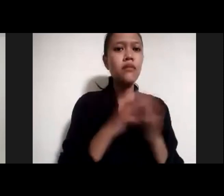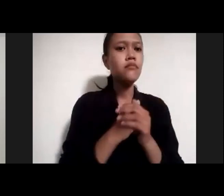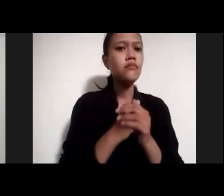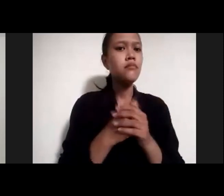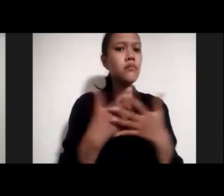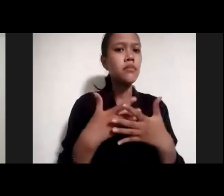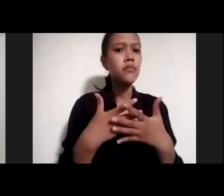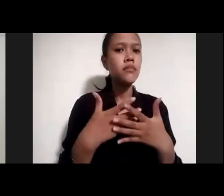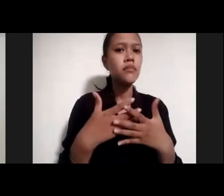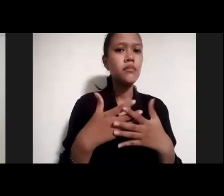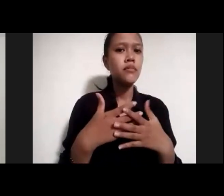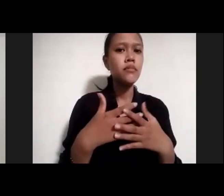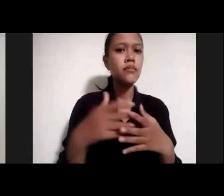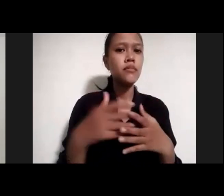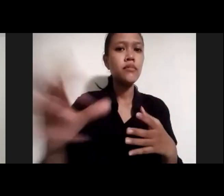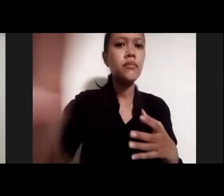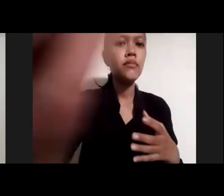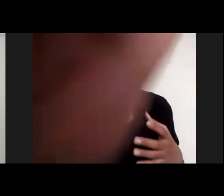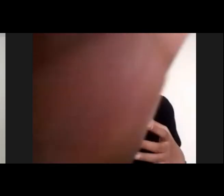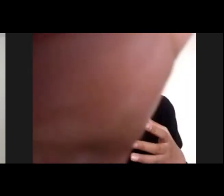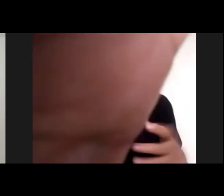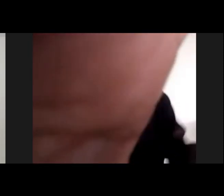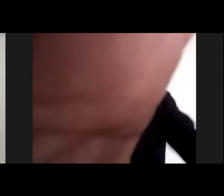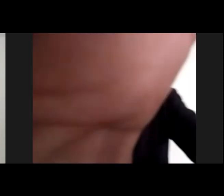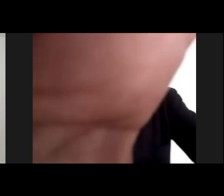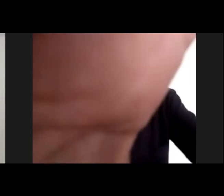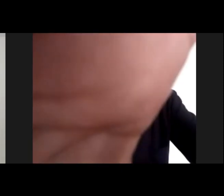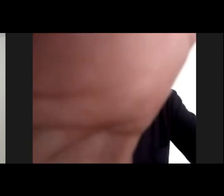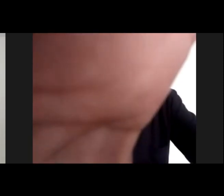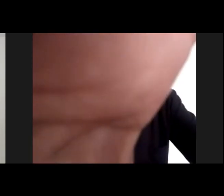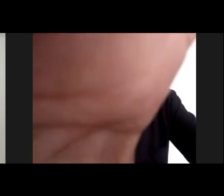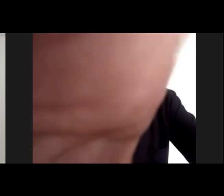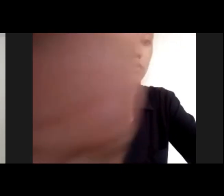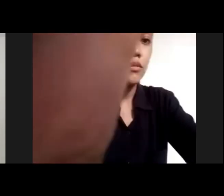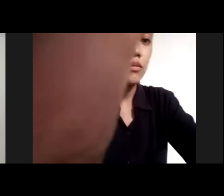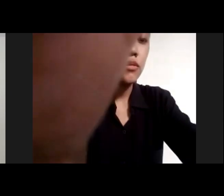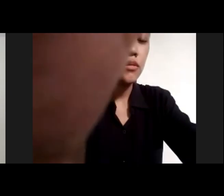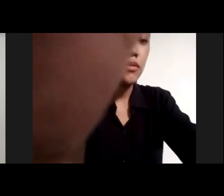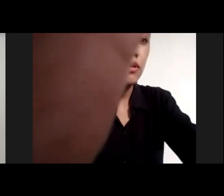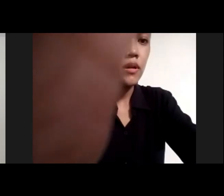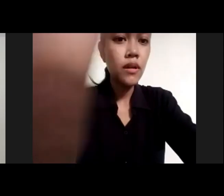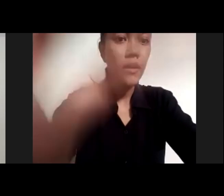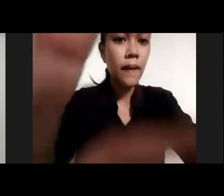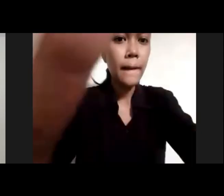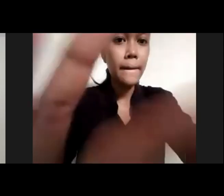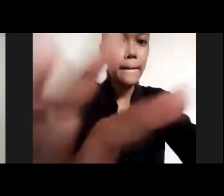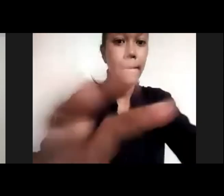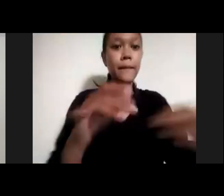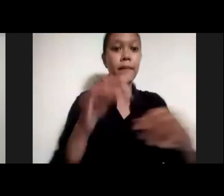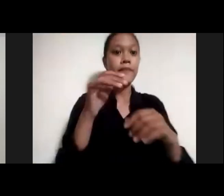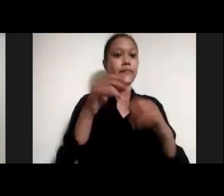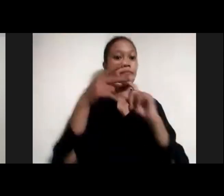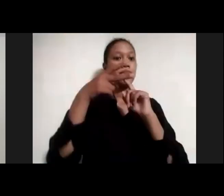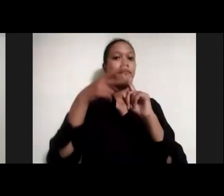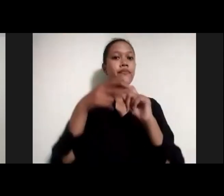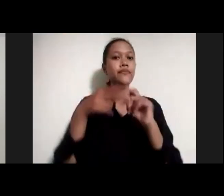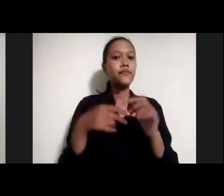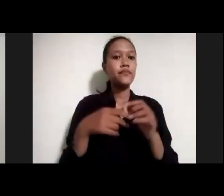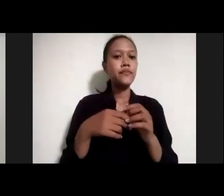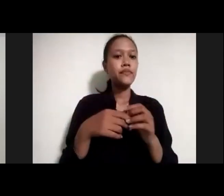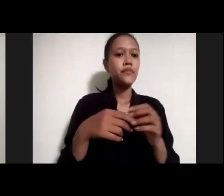Ya, menurutku menarik nih, Mas Tio. Sebenarnya, kalau banyak dari teman-teman jurnalis data,